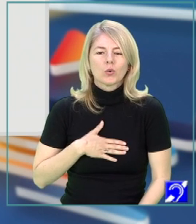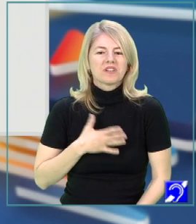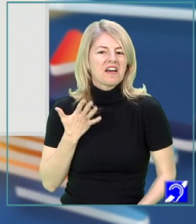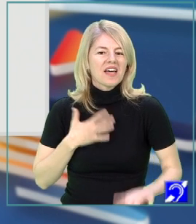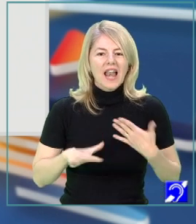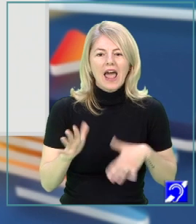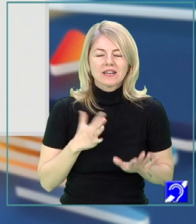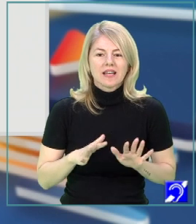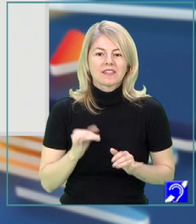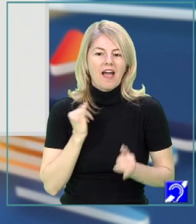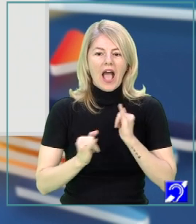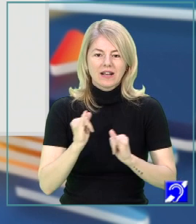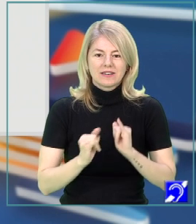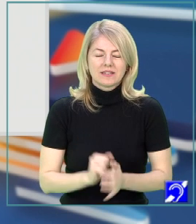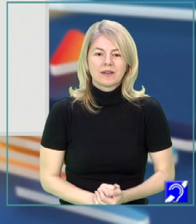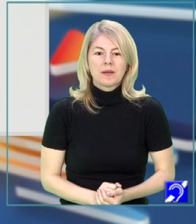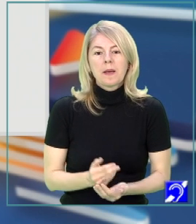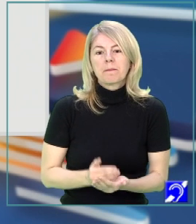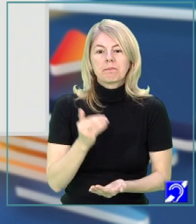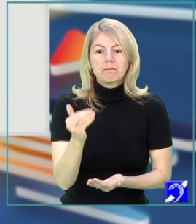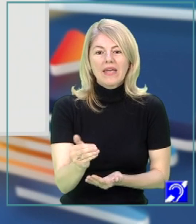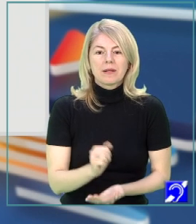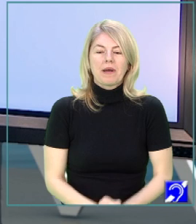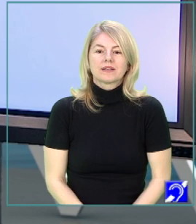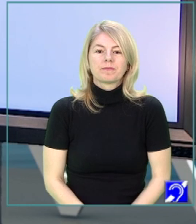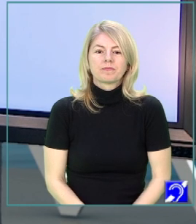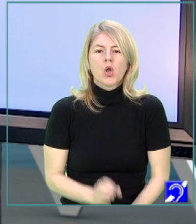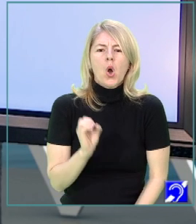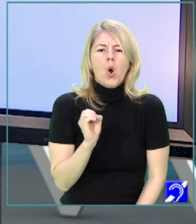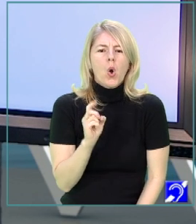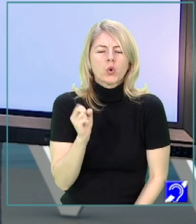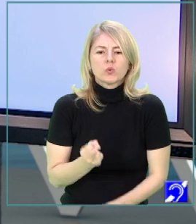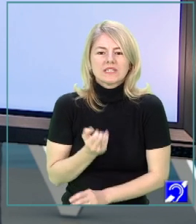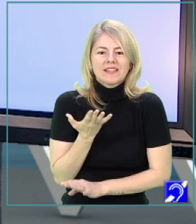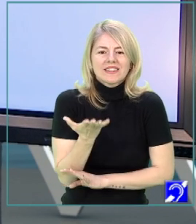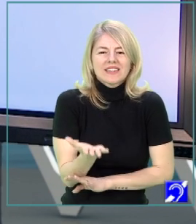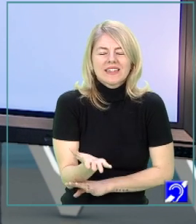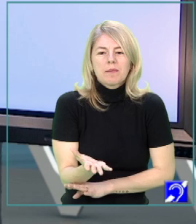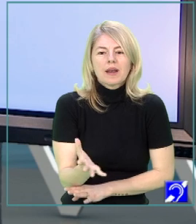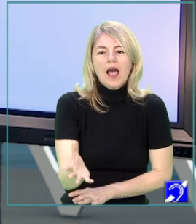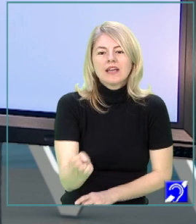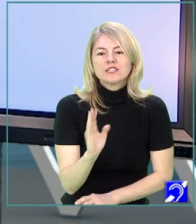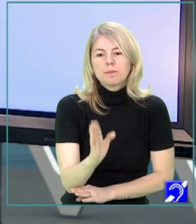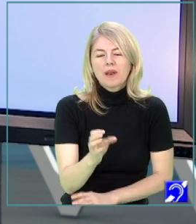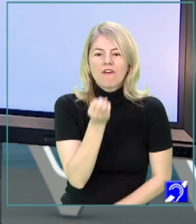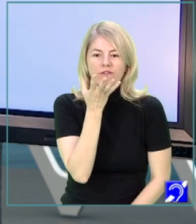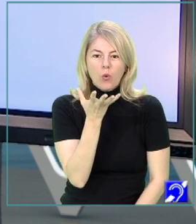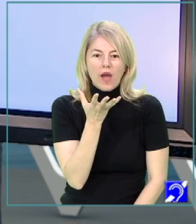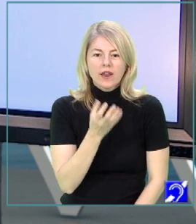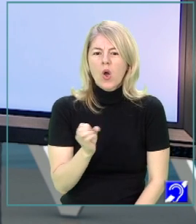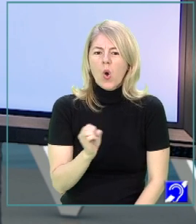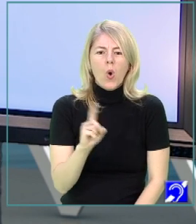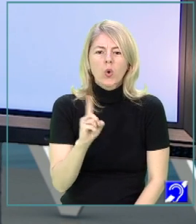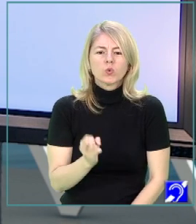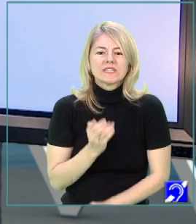relaxantă a grădinii. Mai departe, O, nu ți-ntinde mâna spre bietul stânjenel. O,